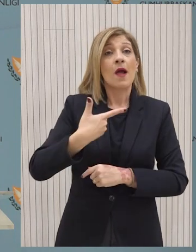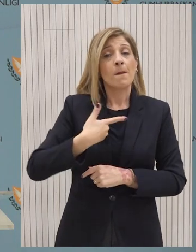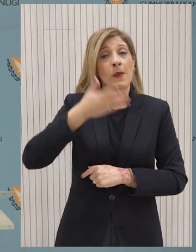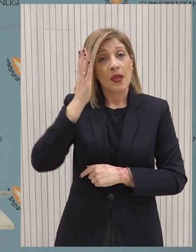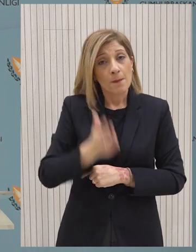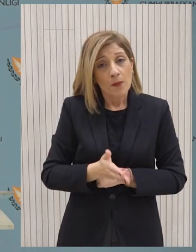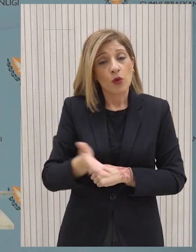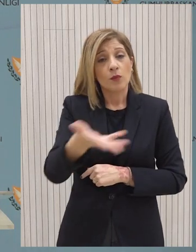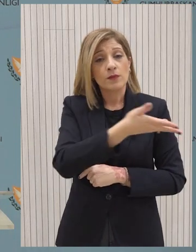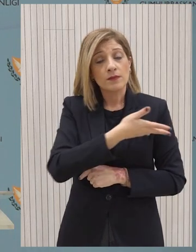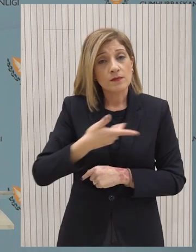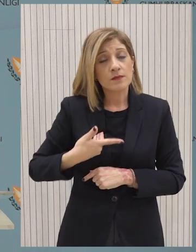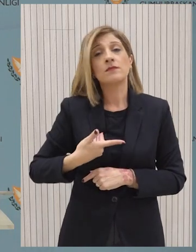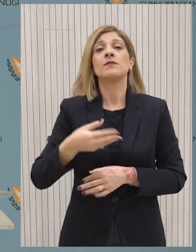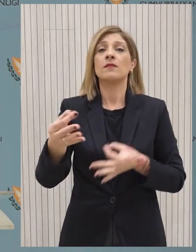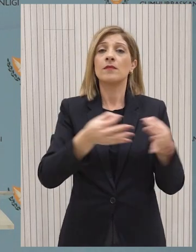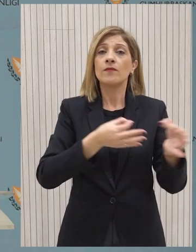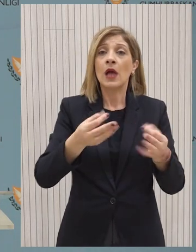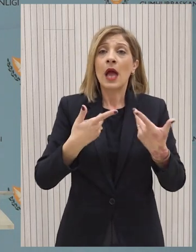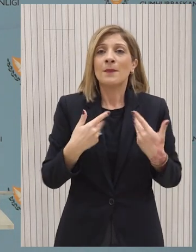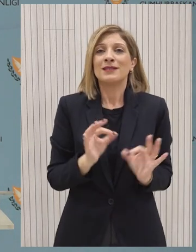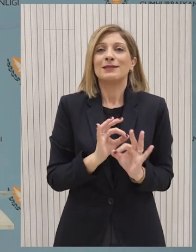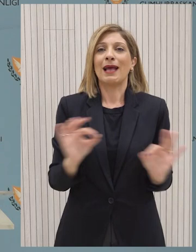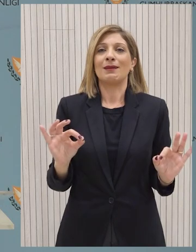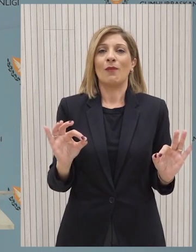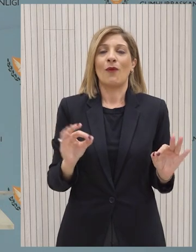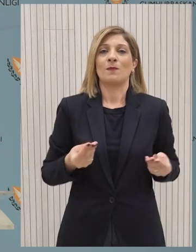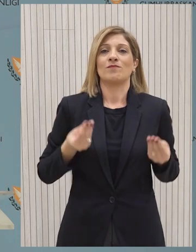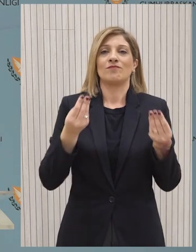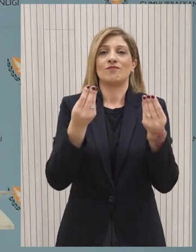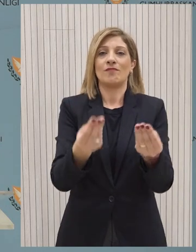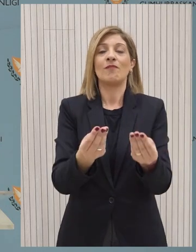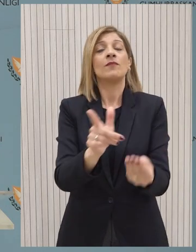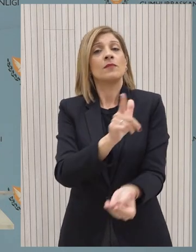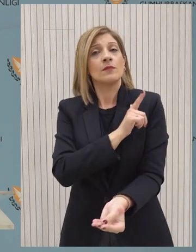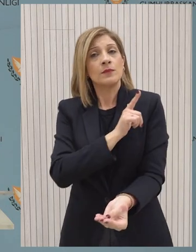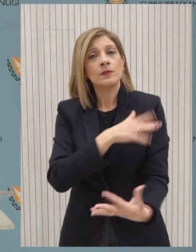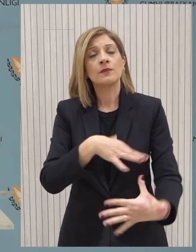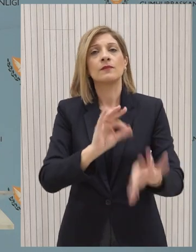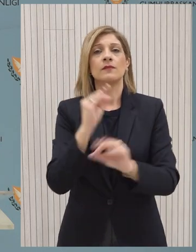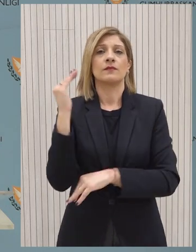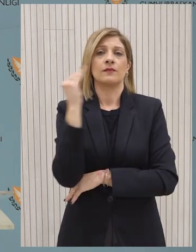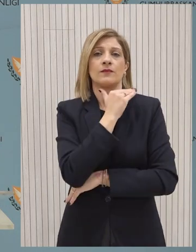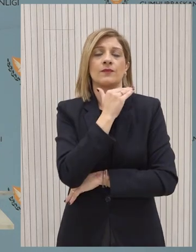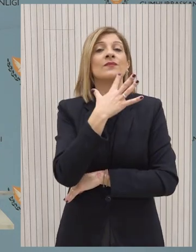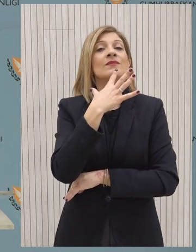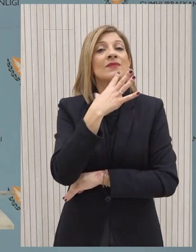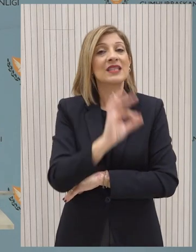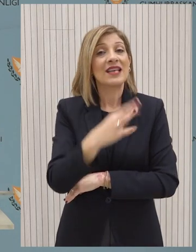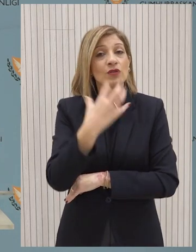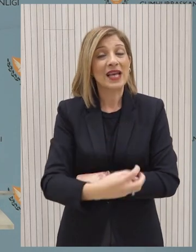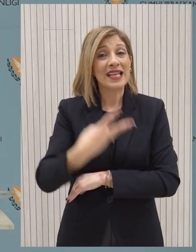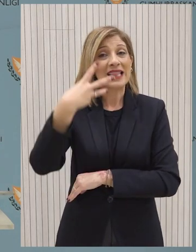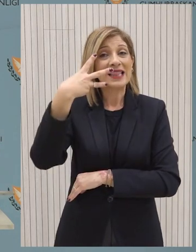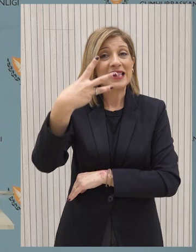ότι από πλευράς μας οι σχεδιασμοί είναι έτοιμοι και μπορούμε να ξεκινήσουμε άμεσα. Είναι για αυτόν τον λόγο που, όπως έχω πει, υπάρχουν τρία